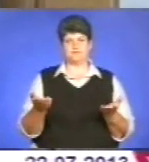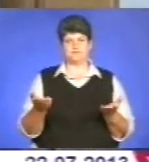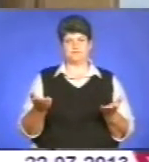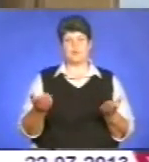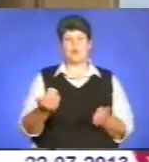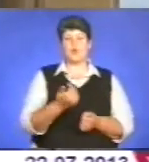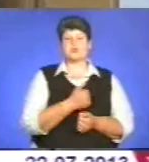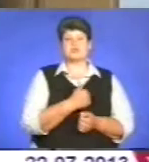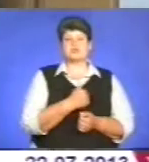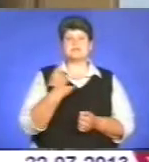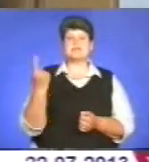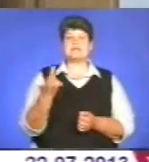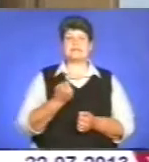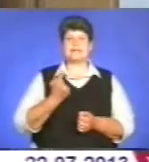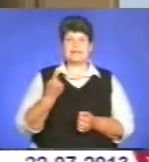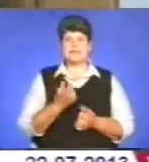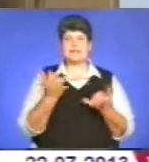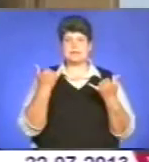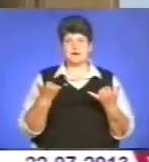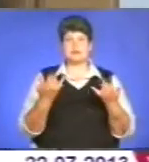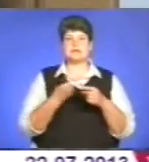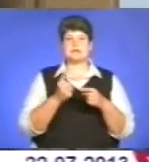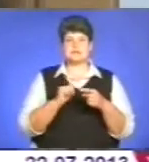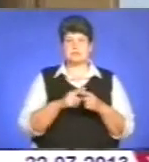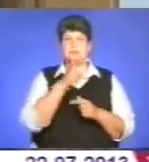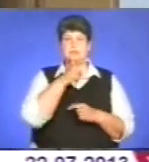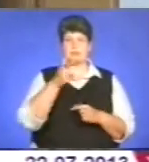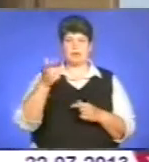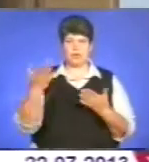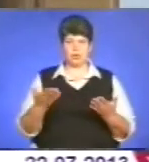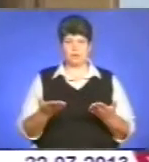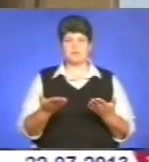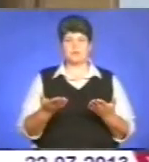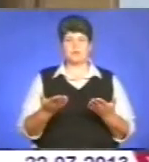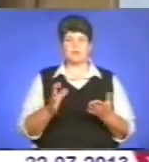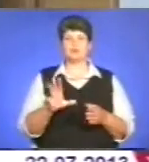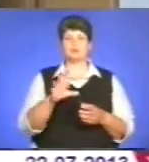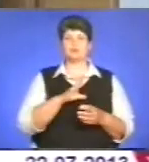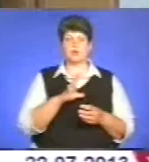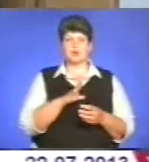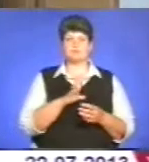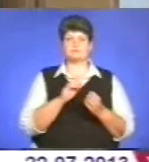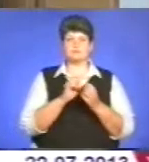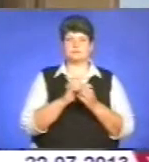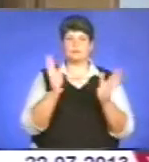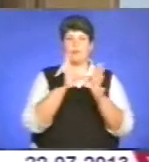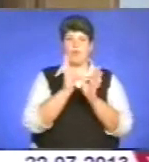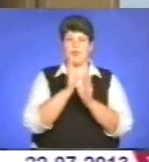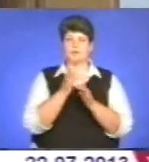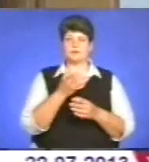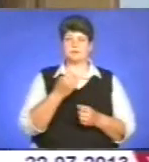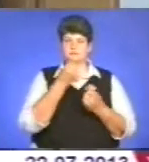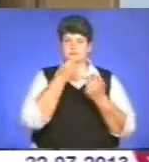хотіло б це єдине, що зараз на даний період, щоб встановилися погодні умови. І,